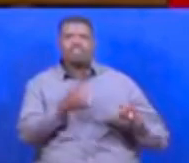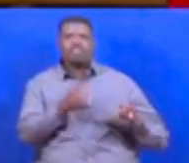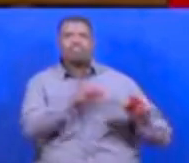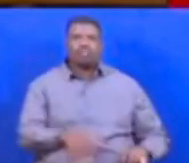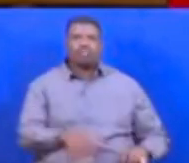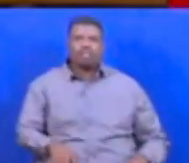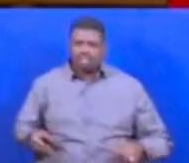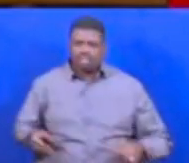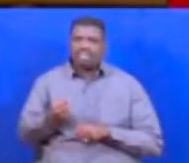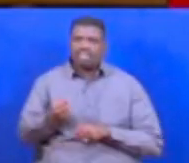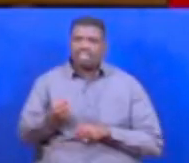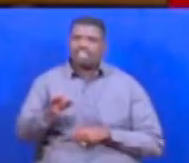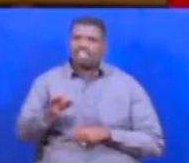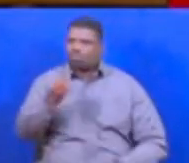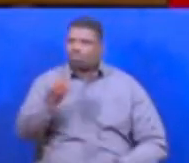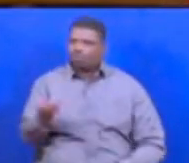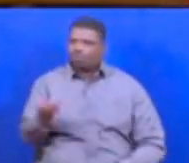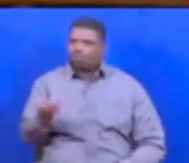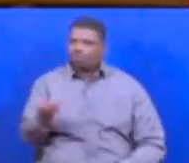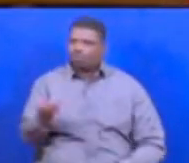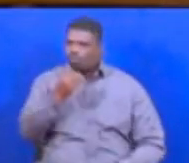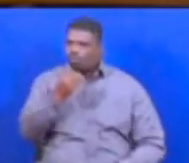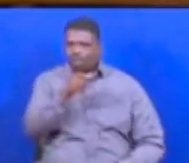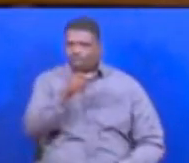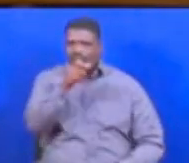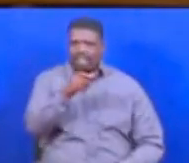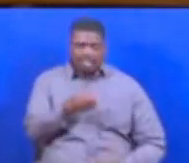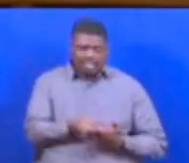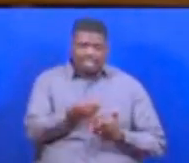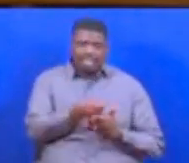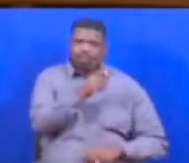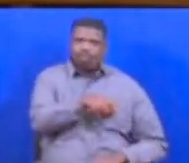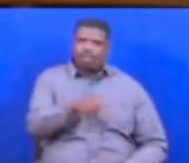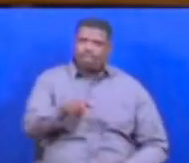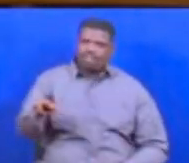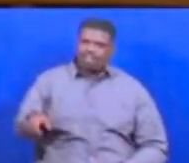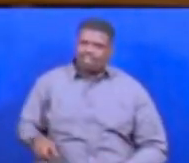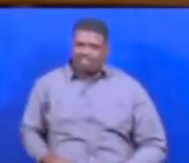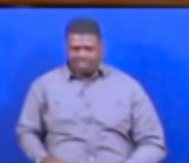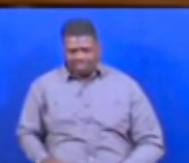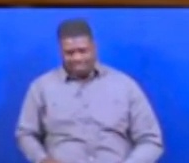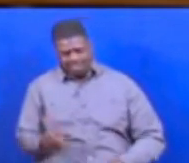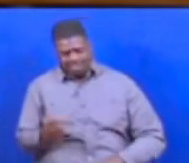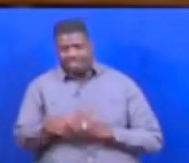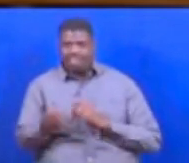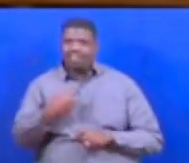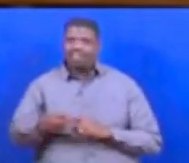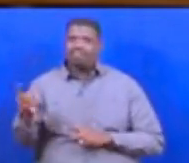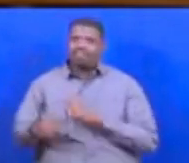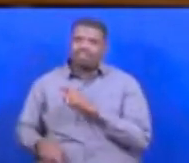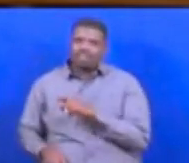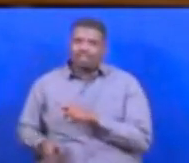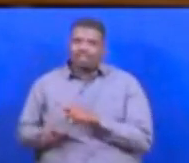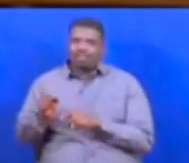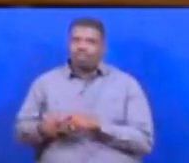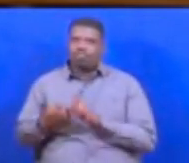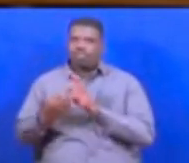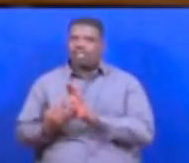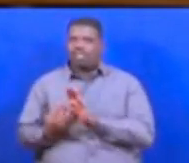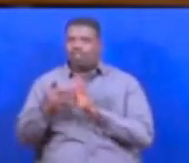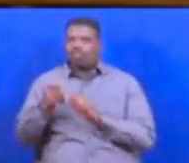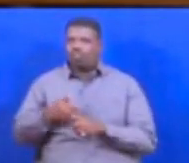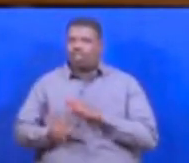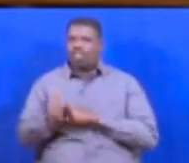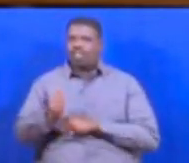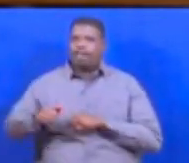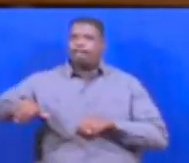kazi yao ni utapeli wakula hera za wananchi sasa inamana katika mia wako watu nano ya nye bima lakini